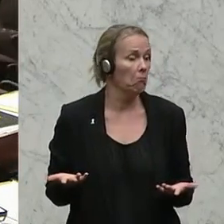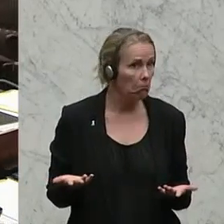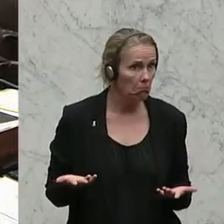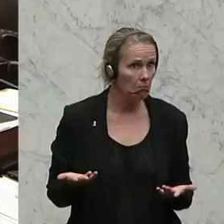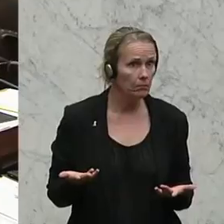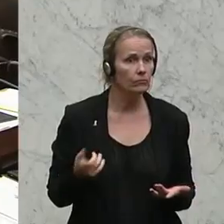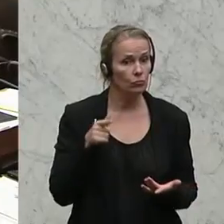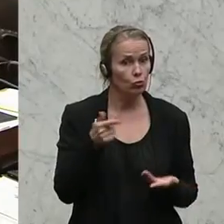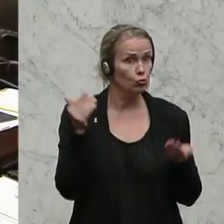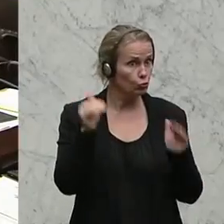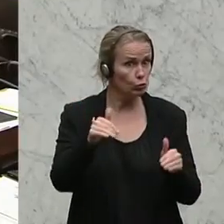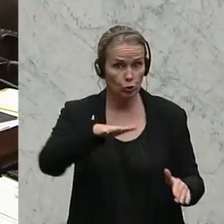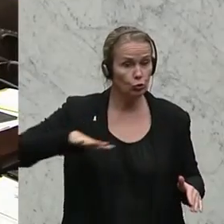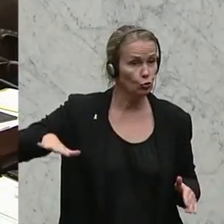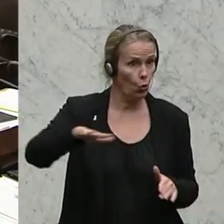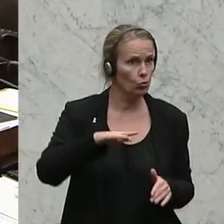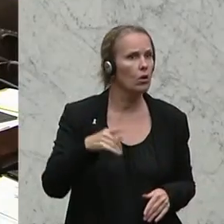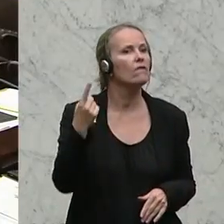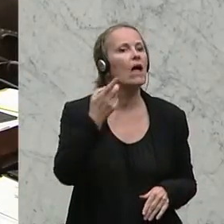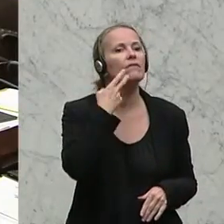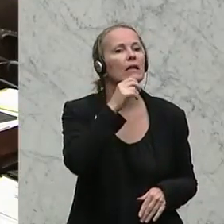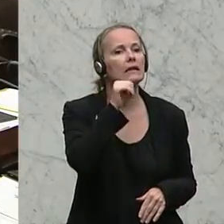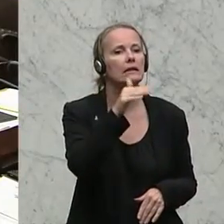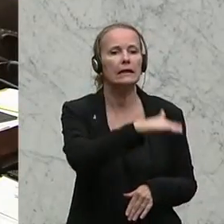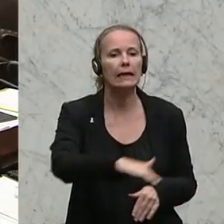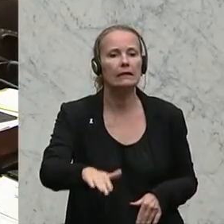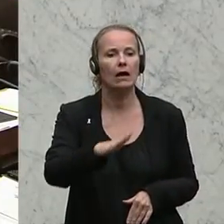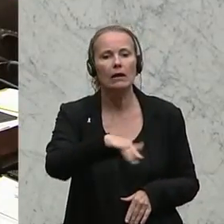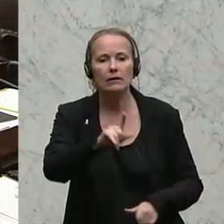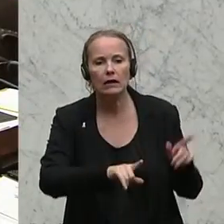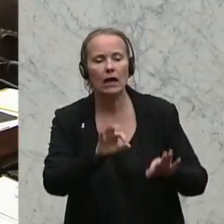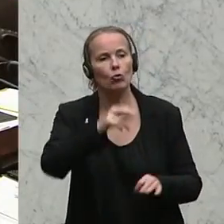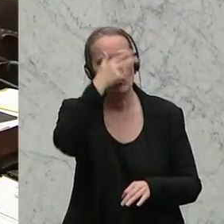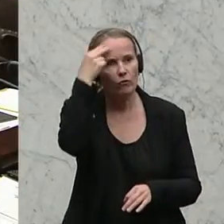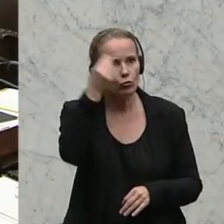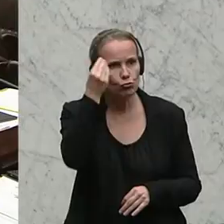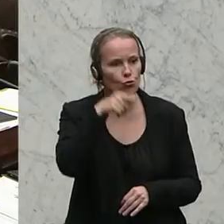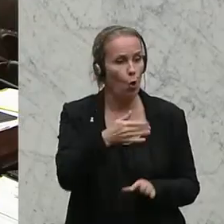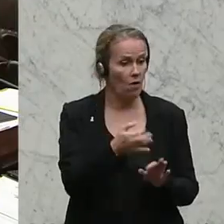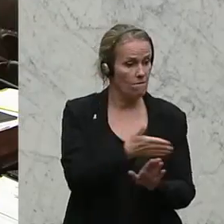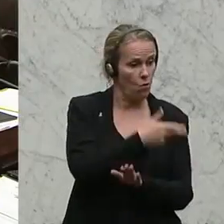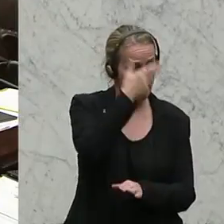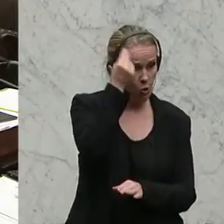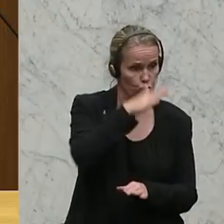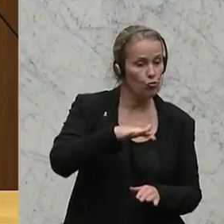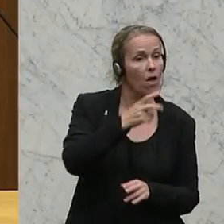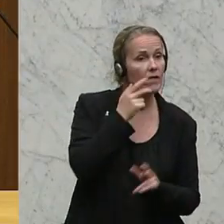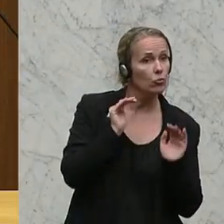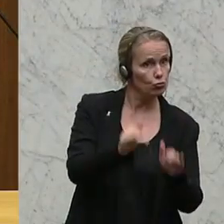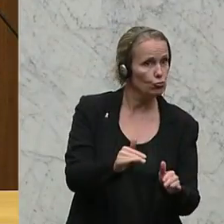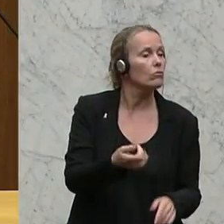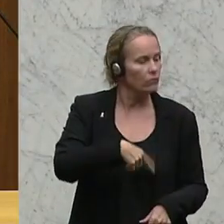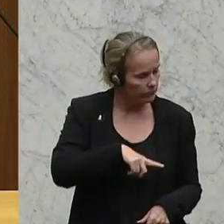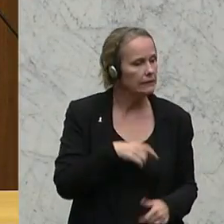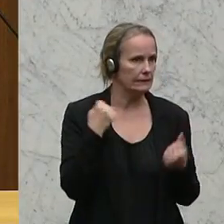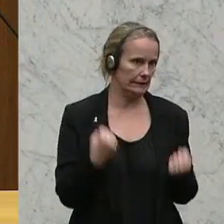Letztlich geht es um Schutzzonen. Und wer will nicht die Kinder im Kindergarten oder in der Volksschule vor den Volksschulen entsprechend geschützt haben? Wir auf